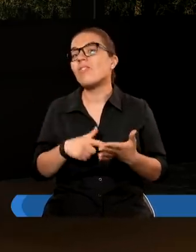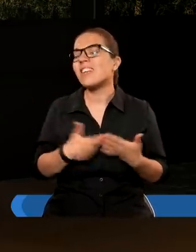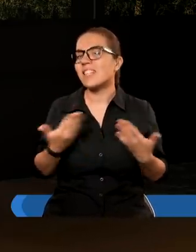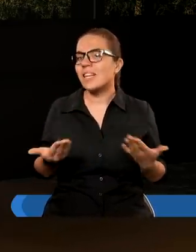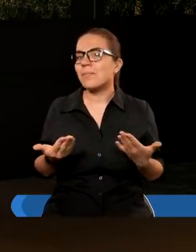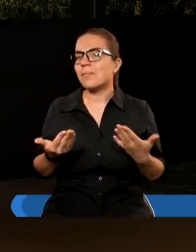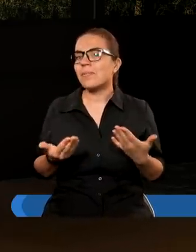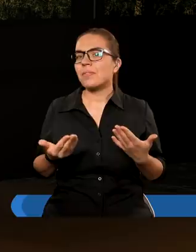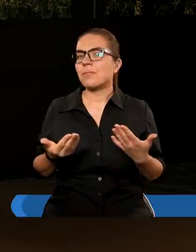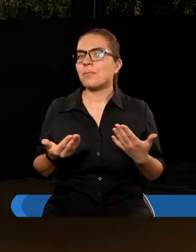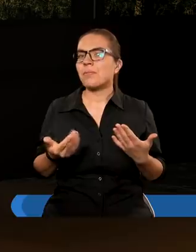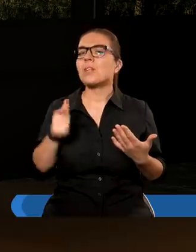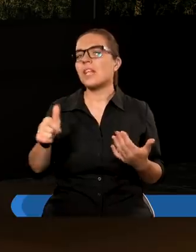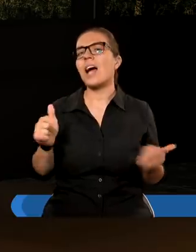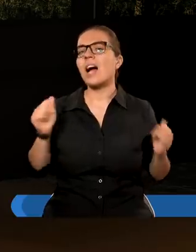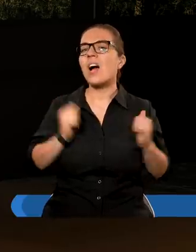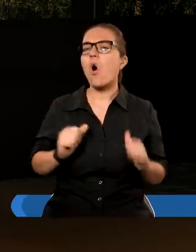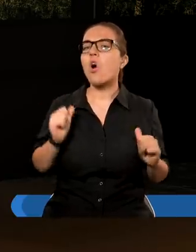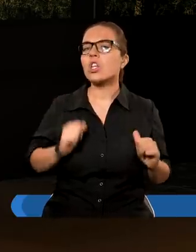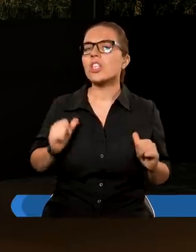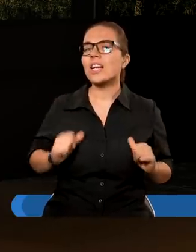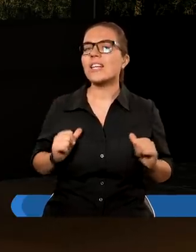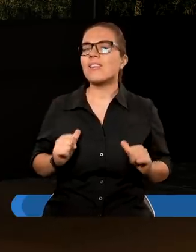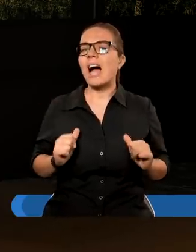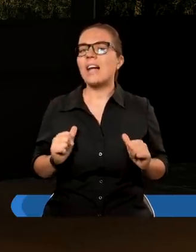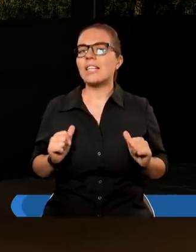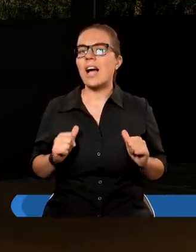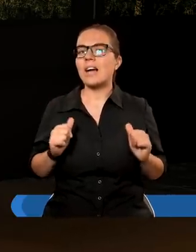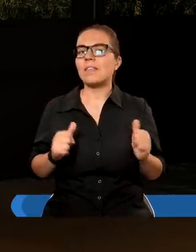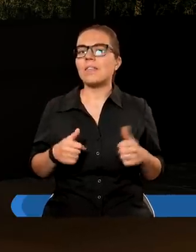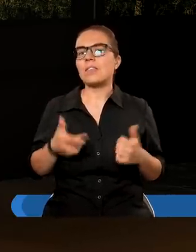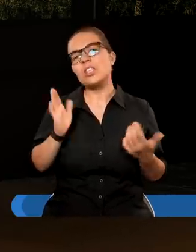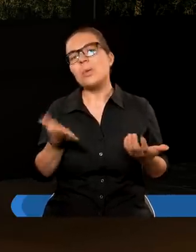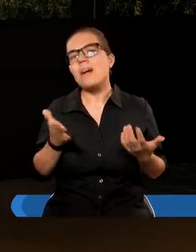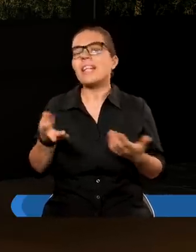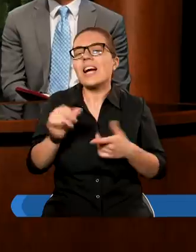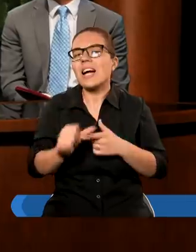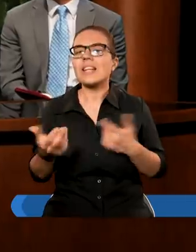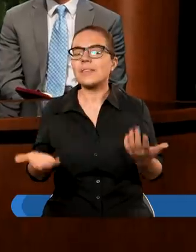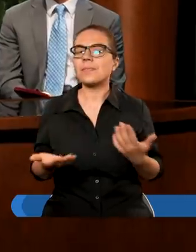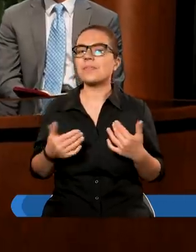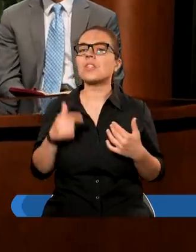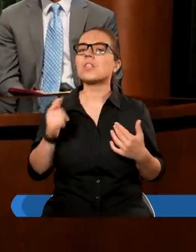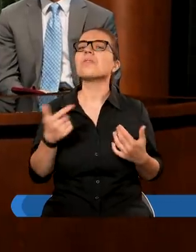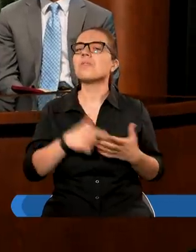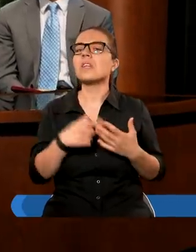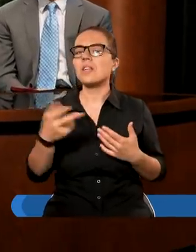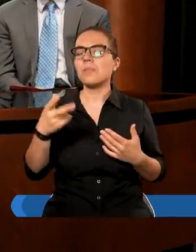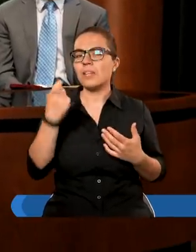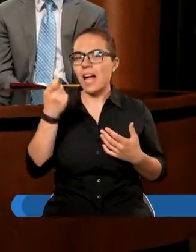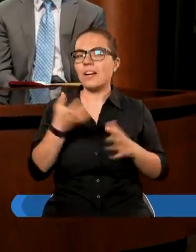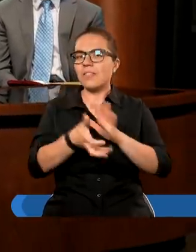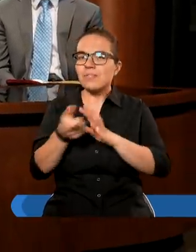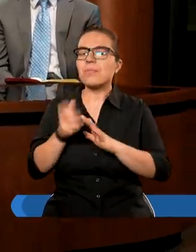rezultat takiego oczekiwania będzie wieczna śmierć. Dziękuję. Do tych przypowieści za chwilkę